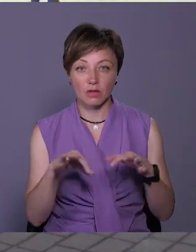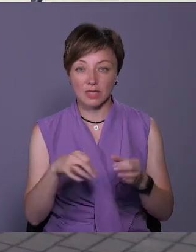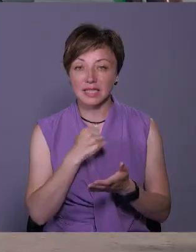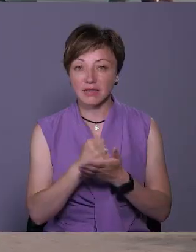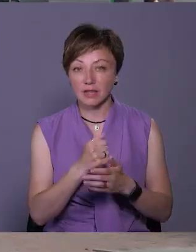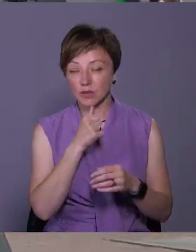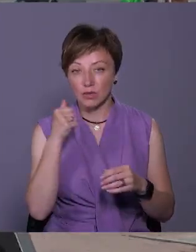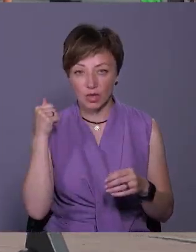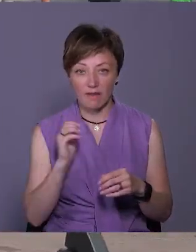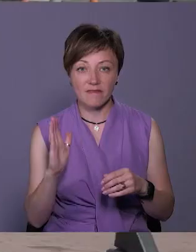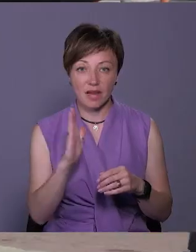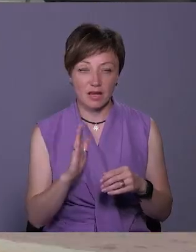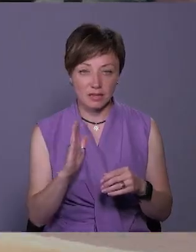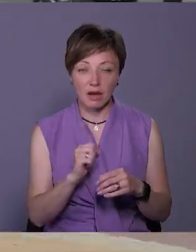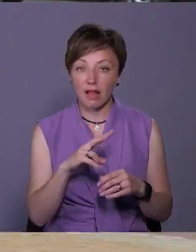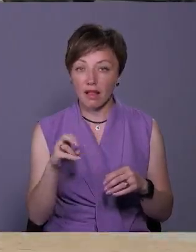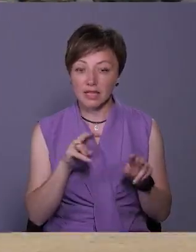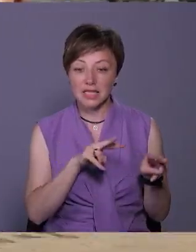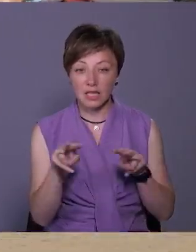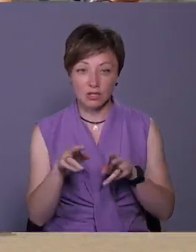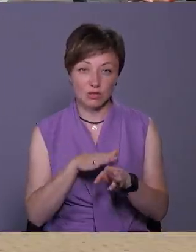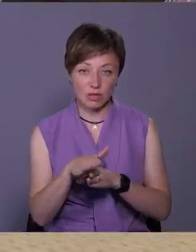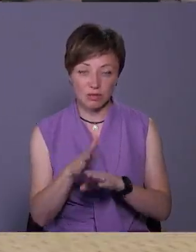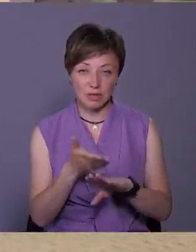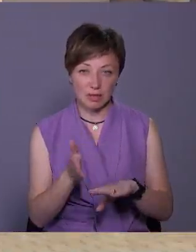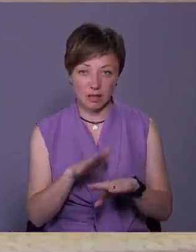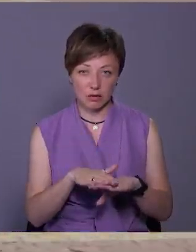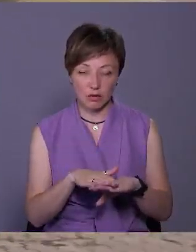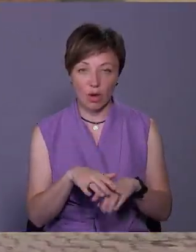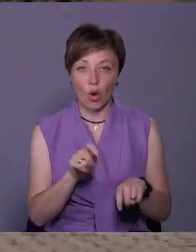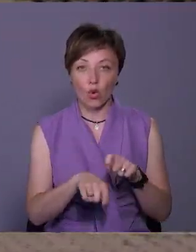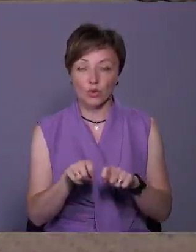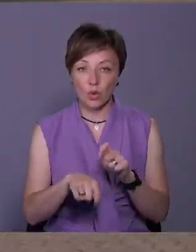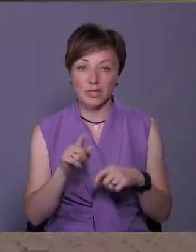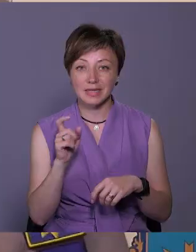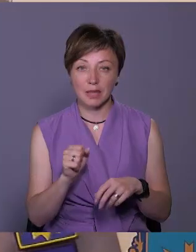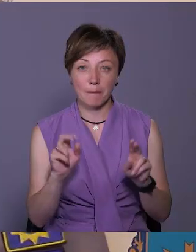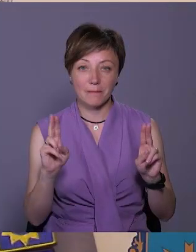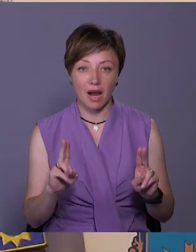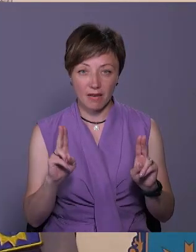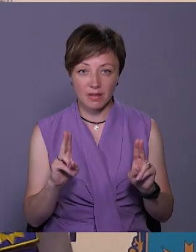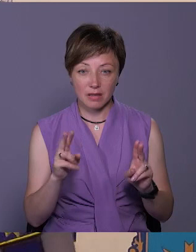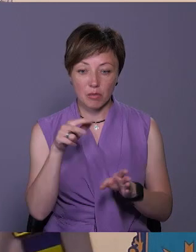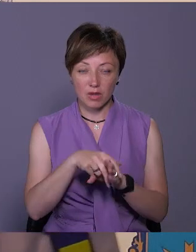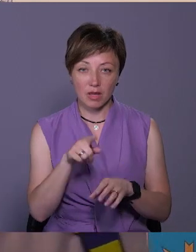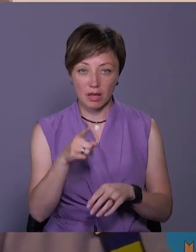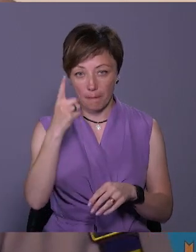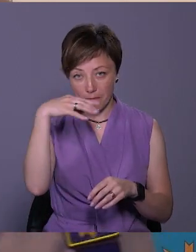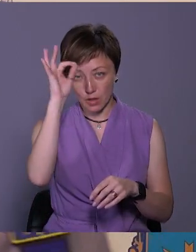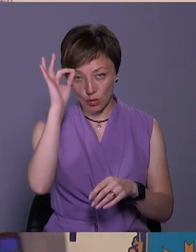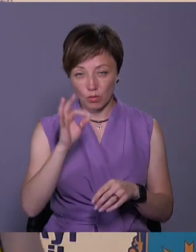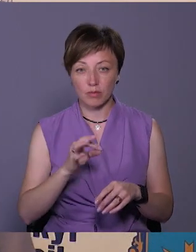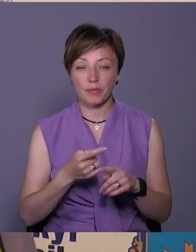затвердили торік, у вересні. Однак стежити за їх дотриманням складно. Контроль за правилами покладається на патрульну поліцію,